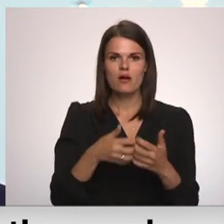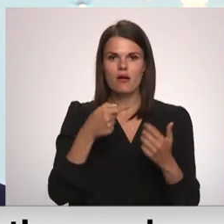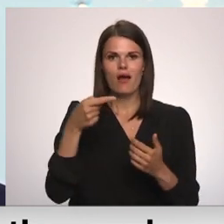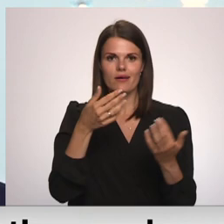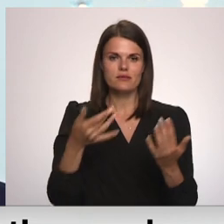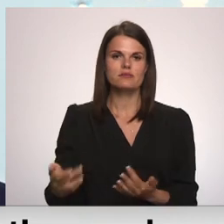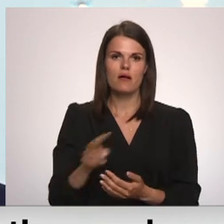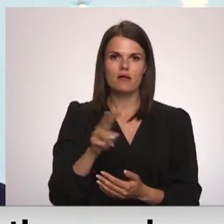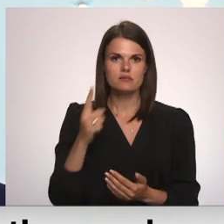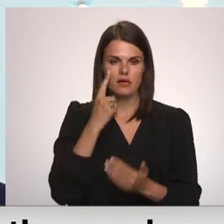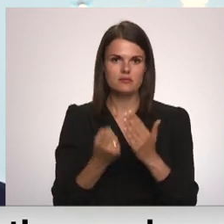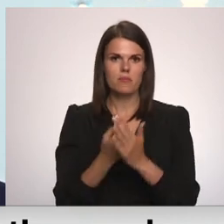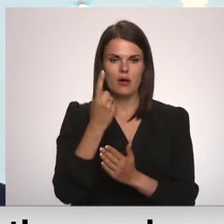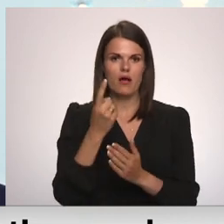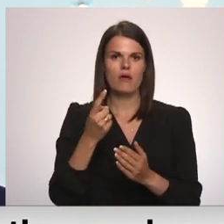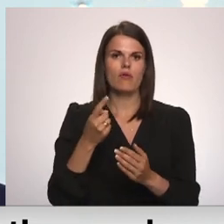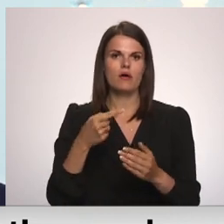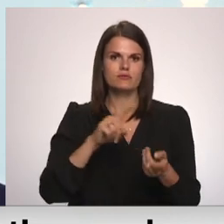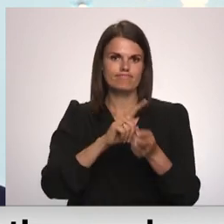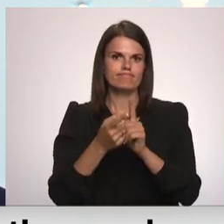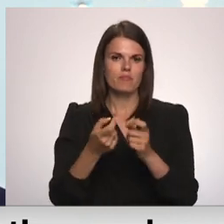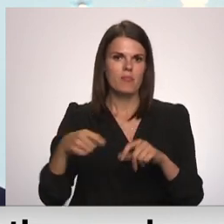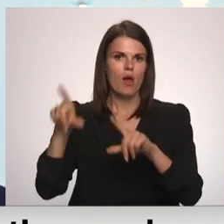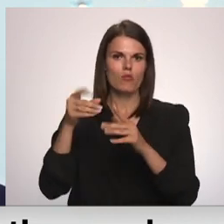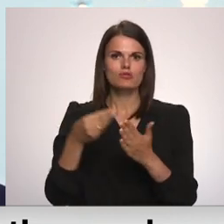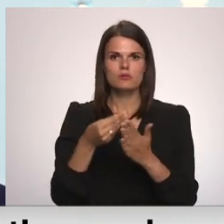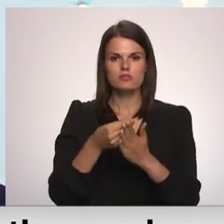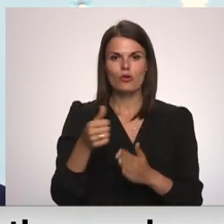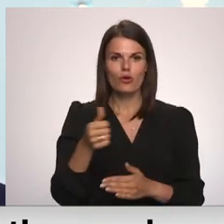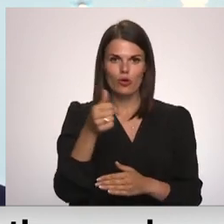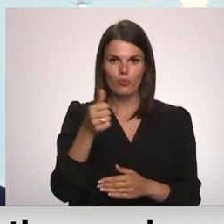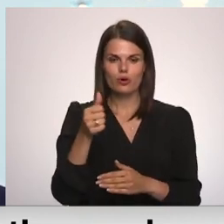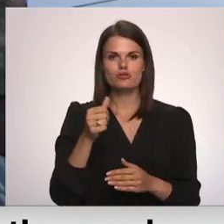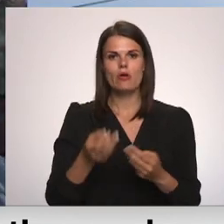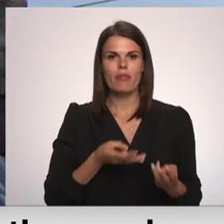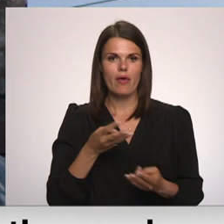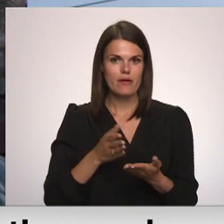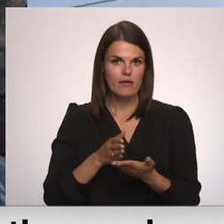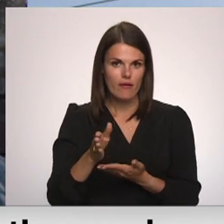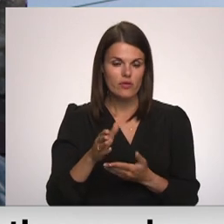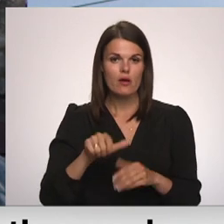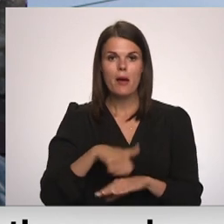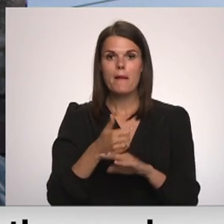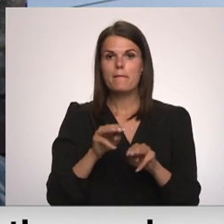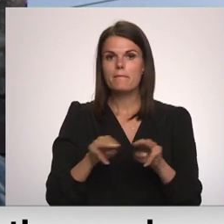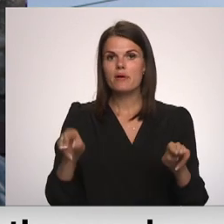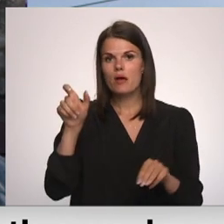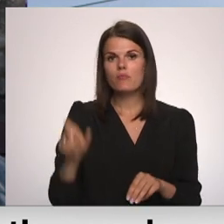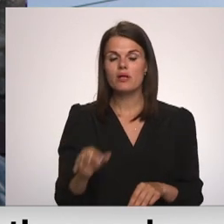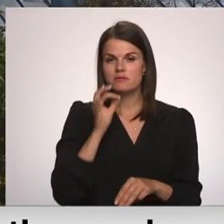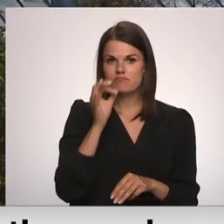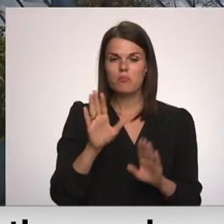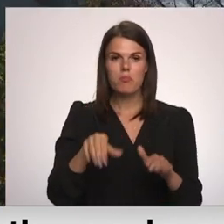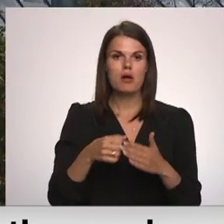parādās pielgošās cenās taiskaitā īpaši enerģetikā. Premjeras uzsver, ka par atbalsta plānu